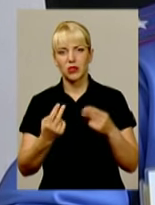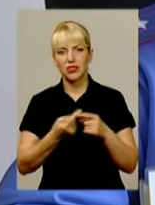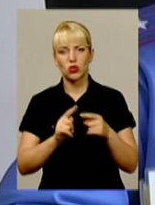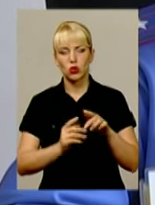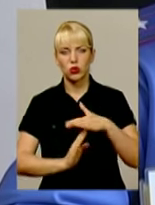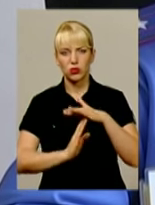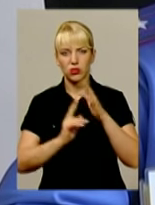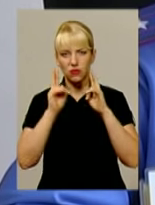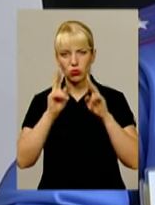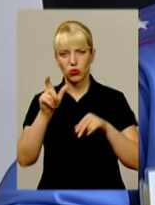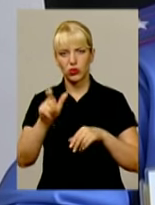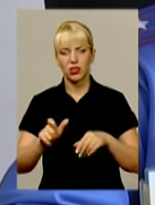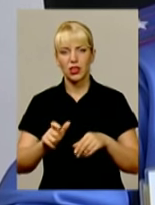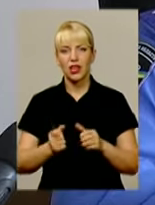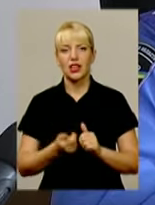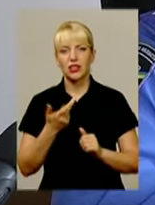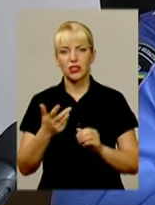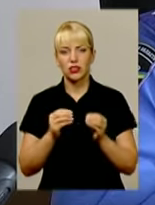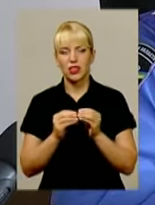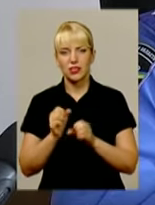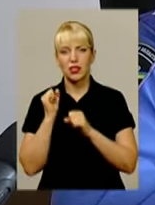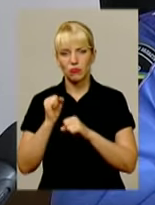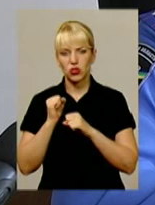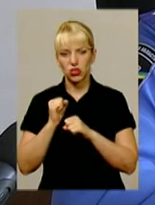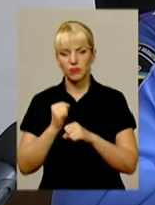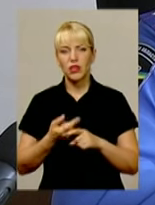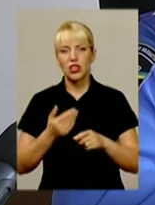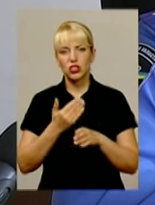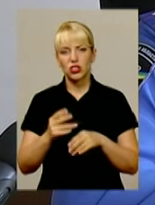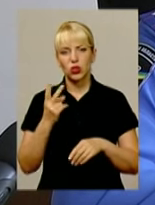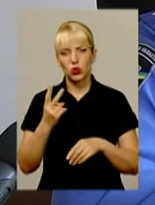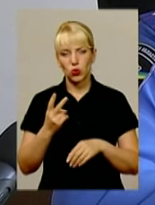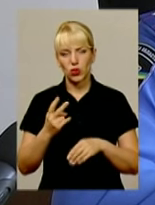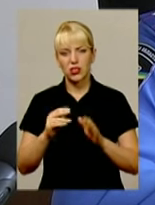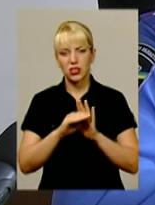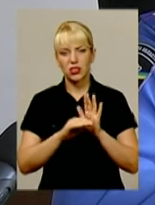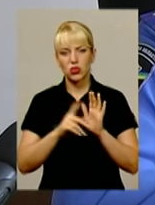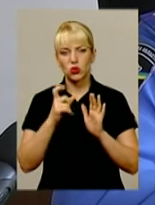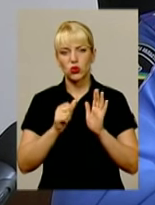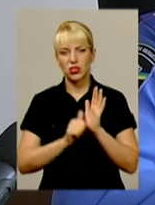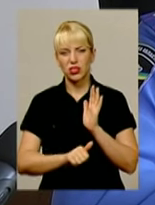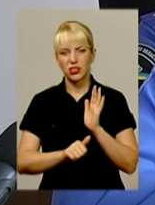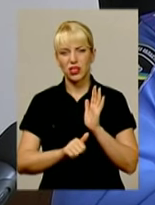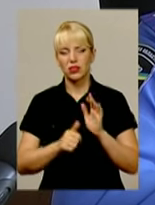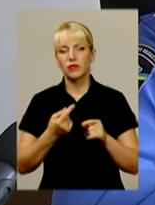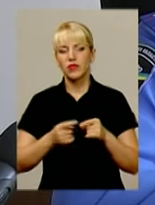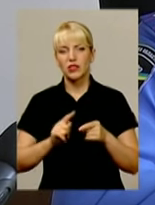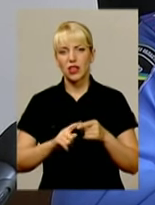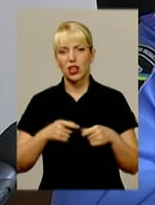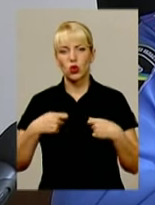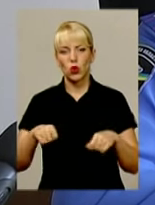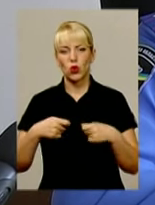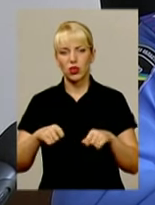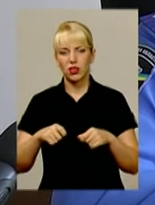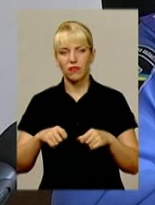невідомому громадянину в кількості 10 мішків. Оскільки частина 2 статті 160 Кодексу України про адміністративні правопорушення – це торгівля з рук у